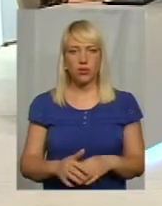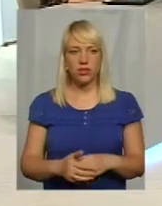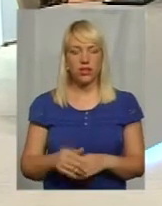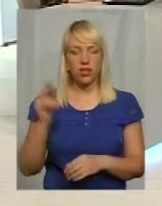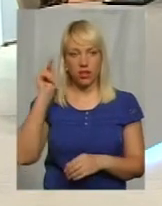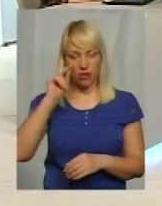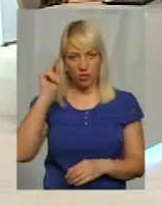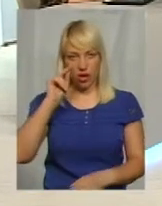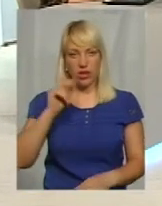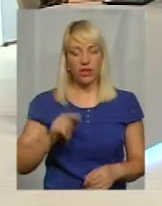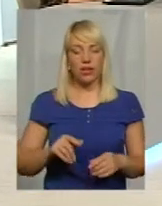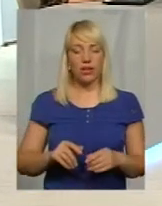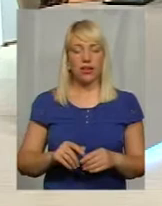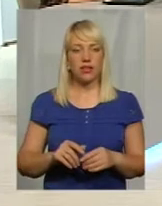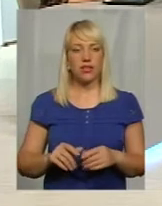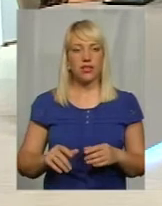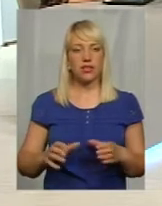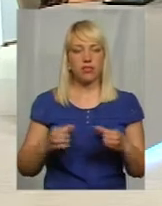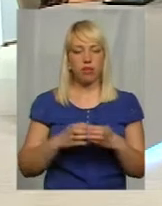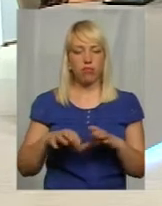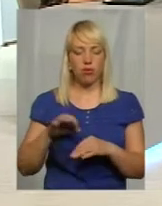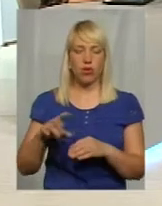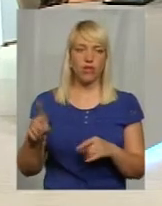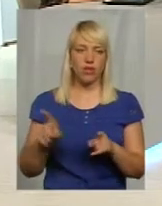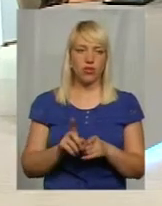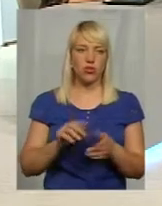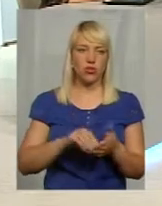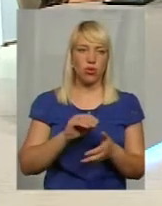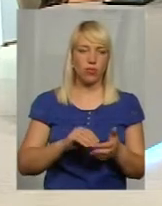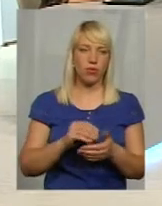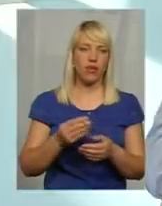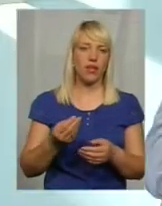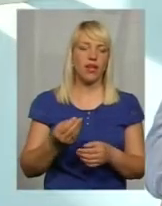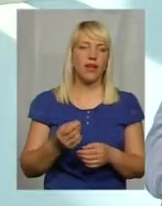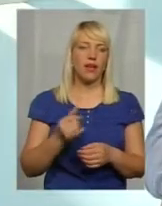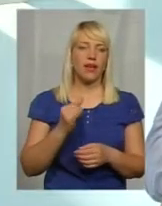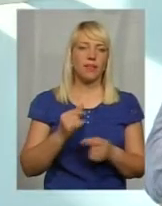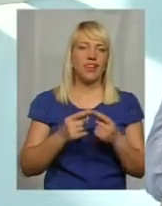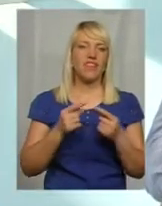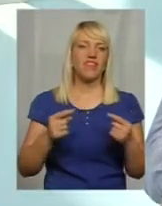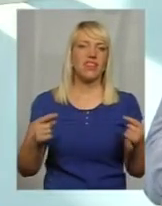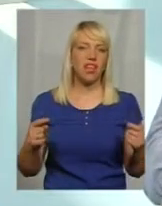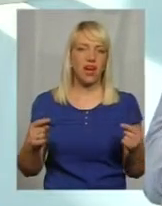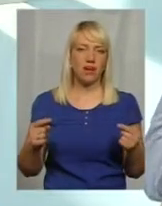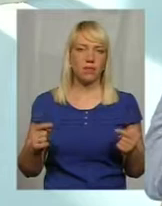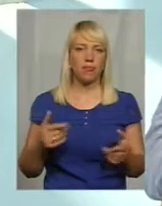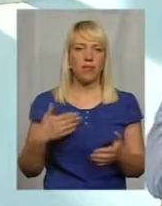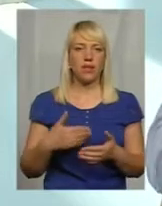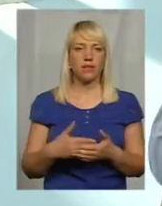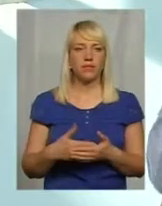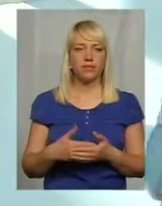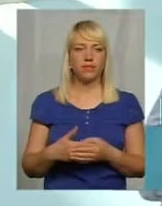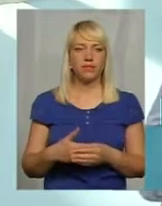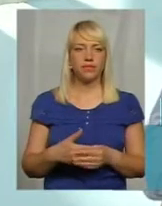-тренувальних зборів, так і основних закупілів, тобі і інвентаря. Це податки, які вони собі